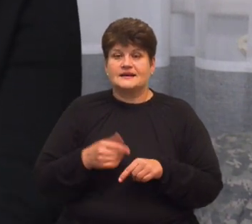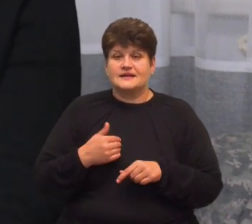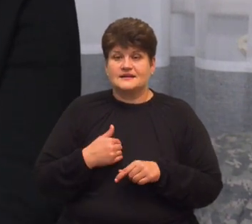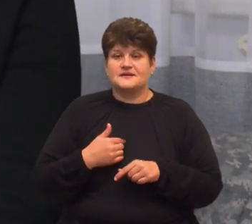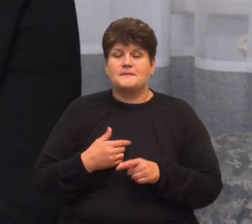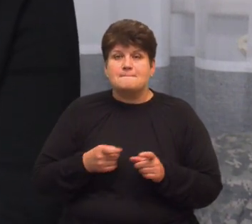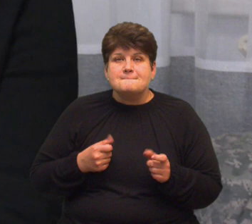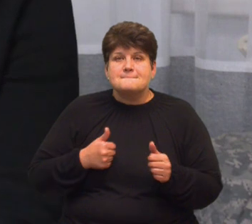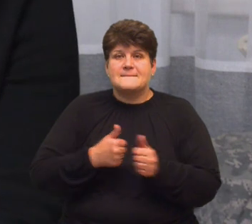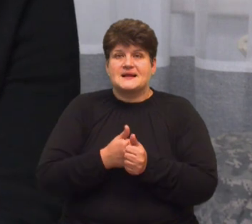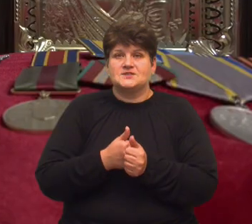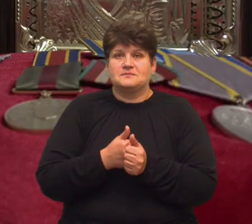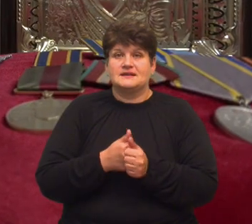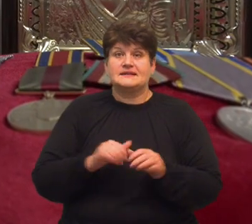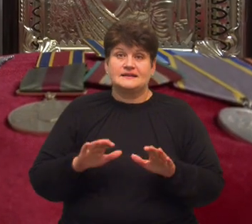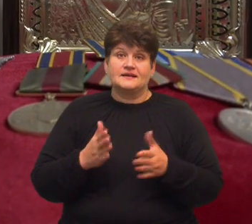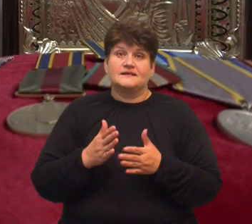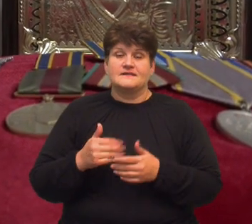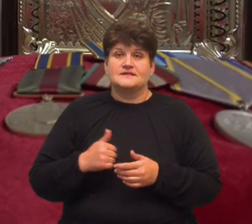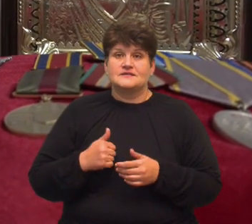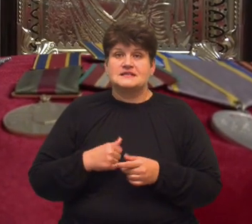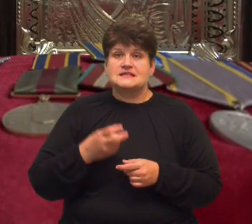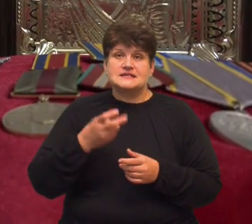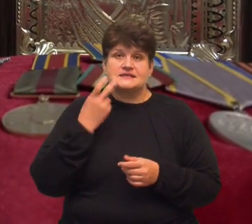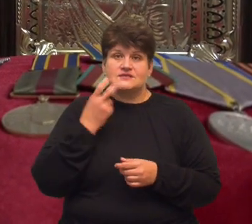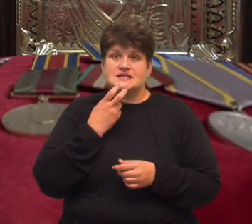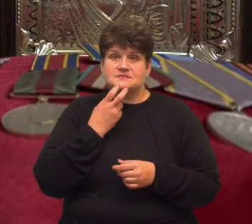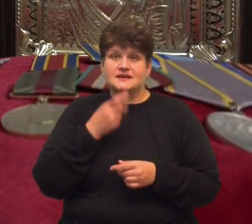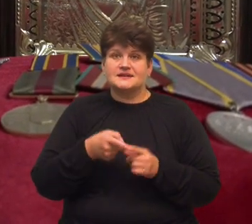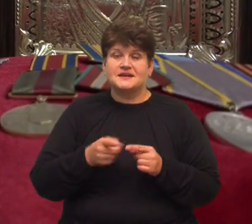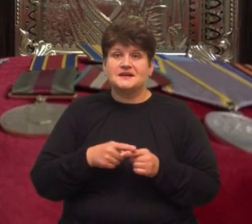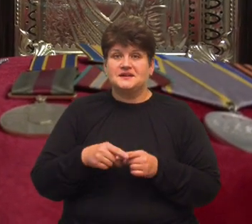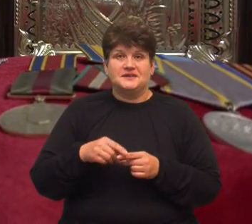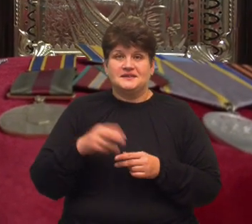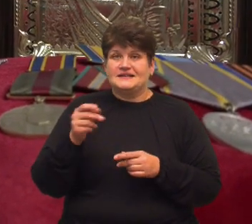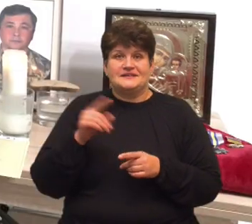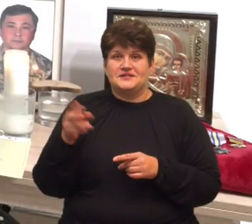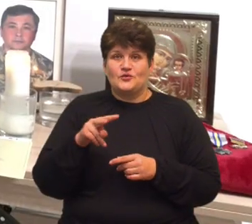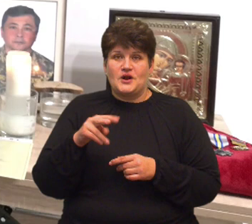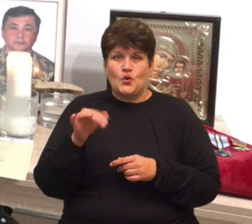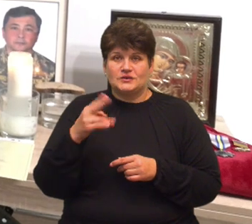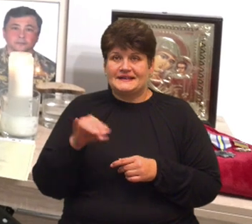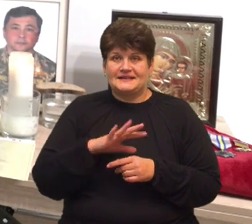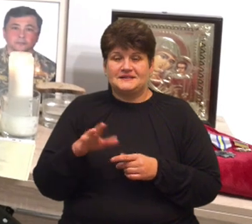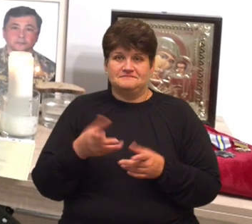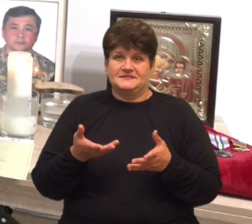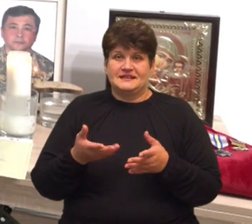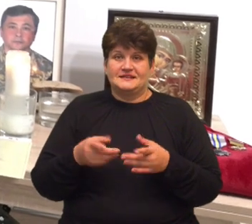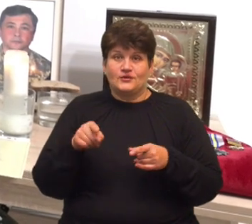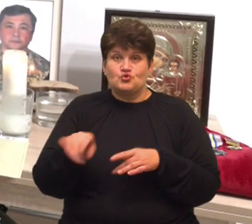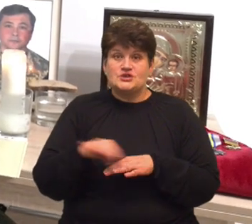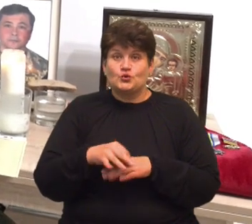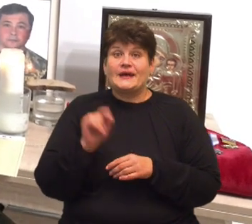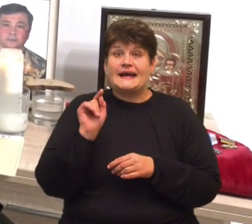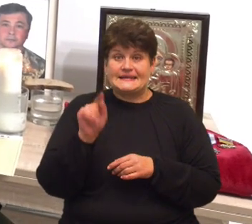причепилася і так стала військовою. Завжди сміявся, казав, що ти безбашена людка. Він завжди так ніжно говорив, казав, таку жінку, як